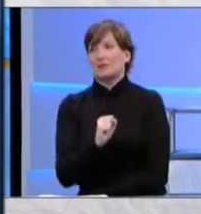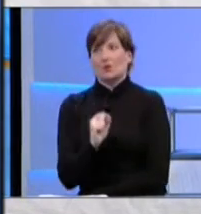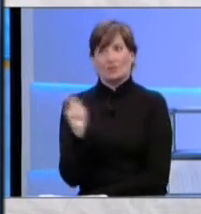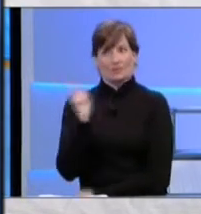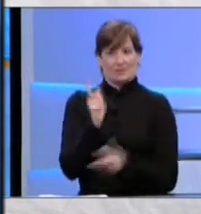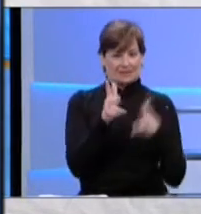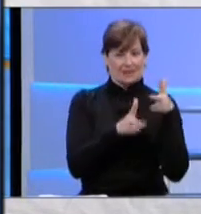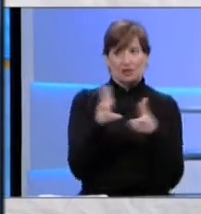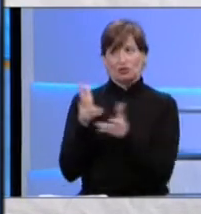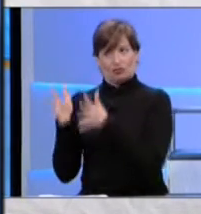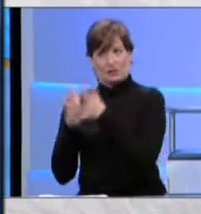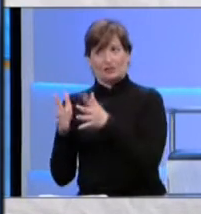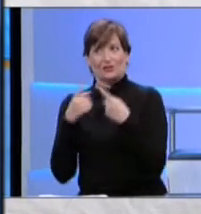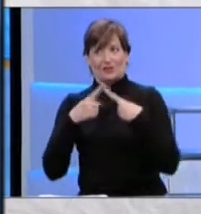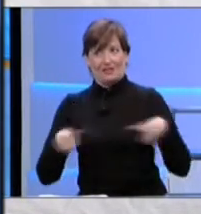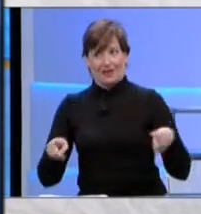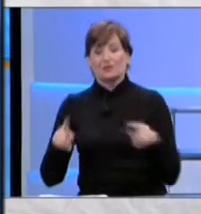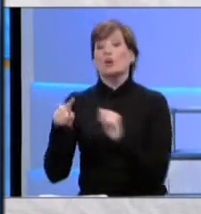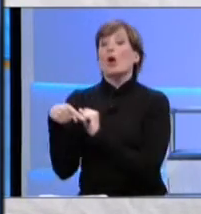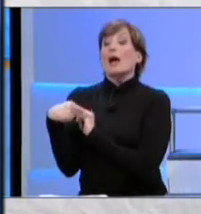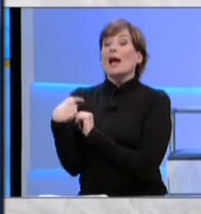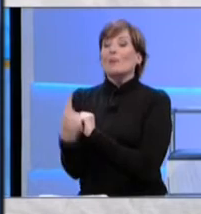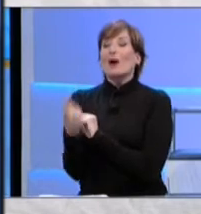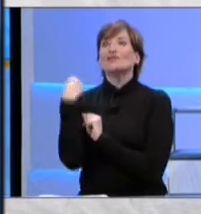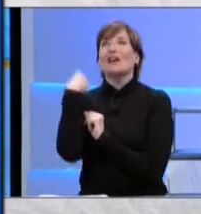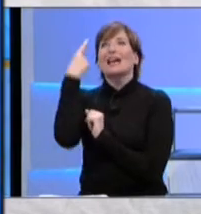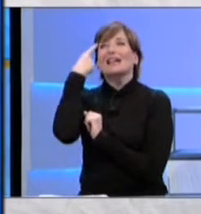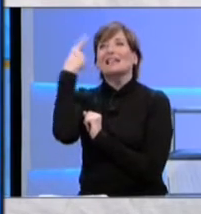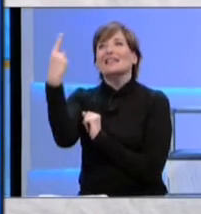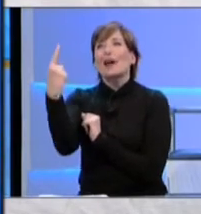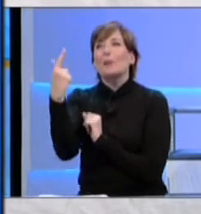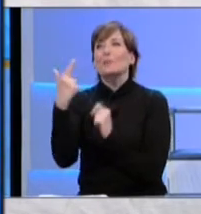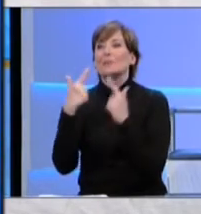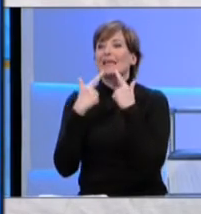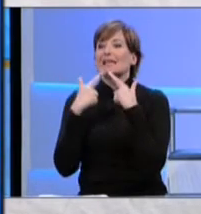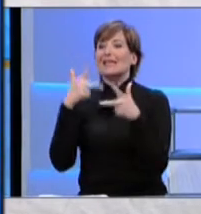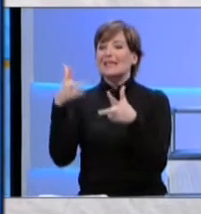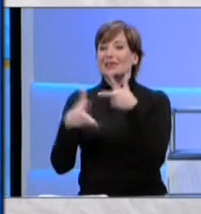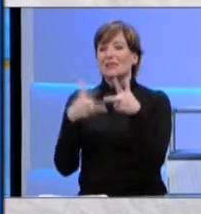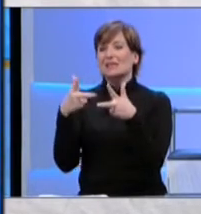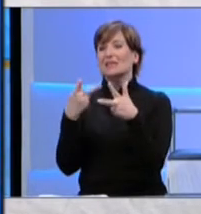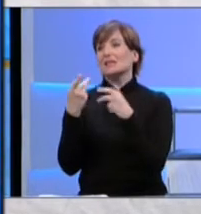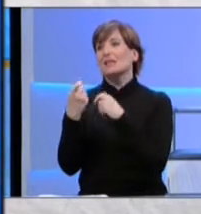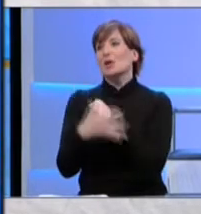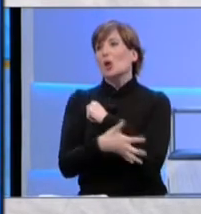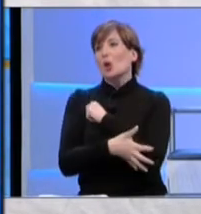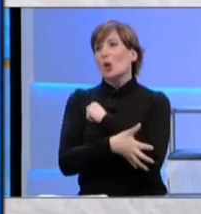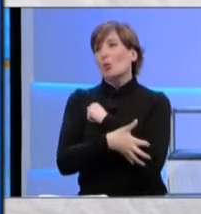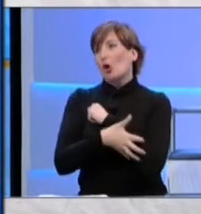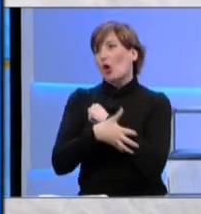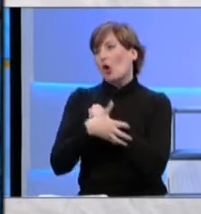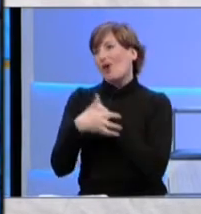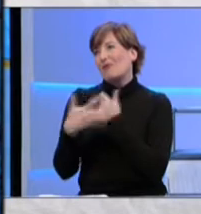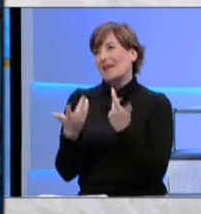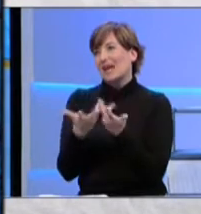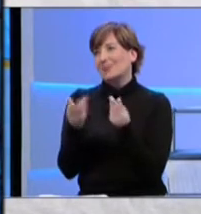il gesto sono due cose diverse, ma poi c'è l'idea anche che la lingua dei segni sia una lingua povera, e io vorrei chiederle se invece è